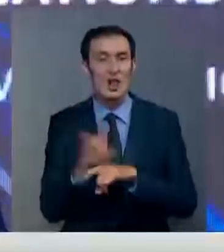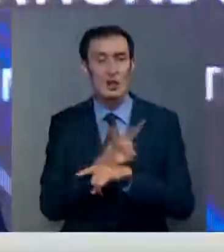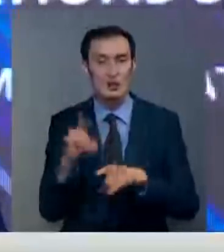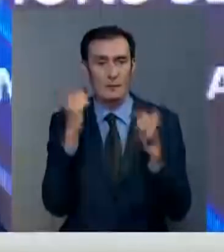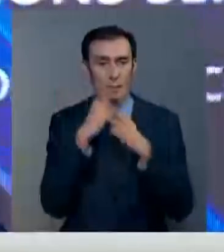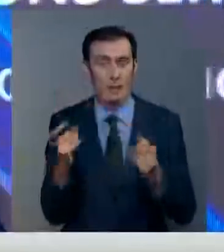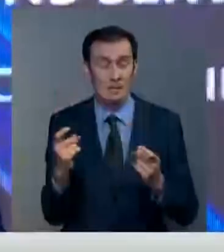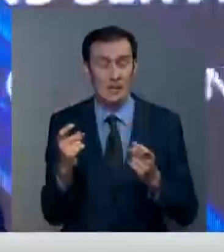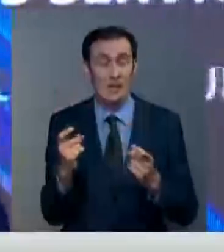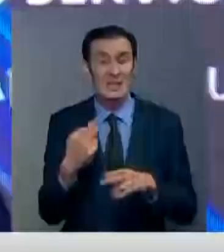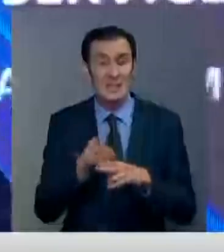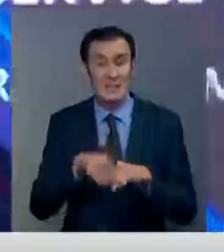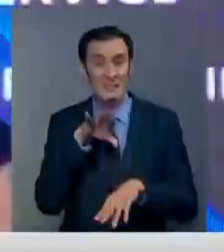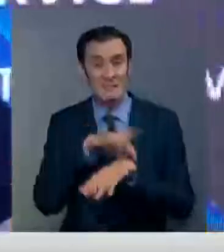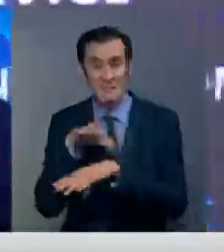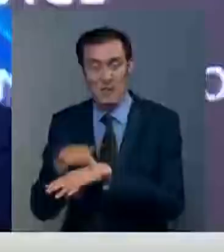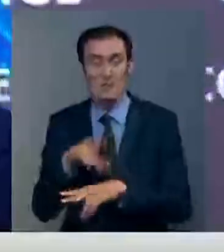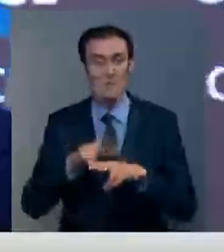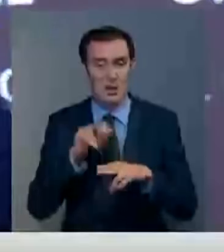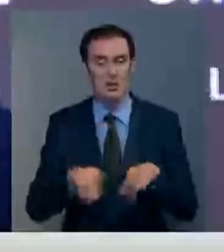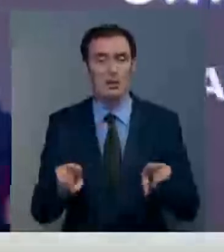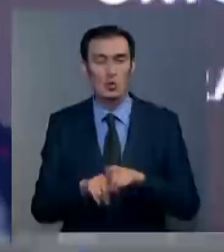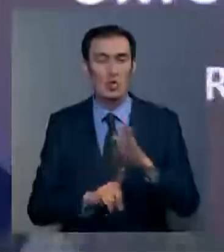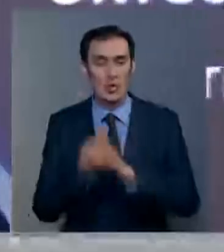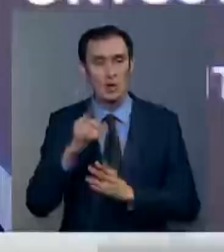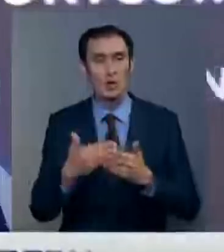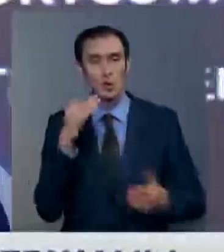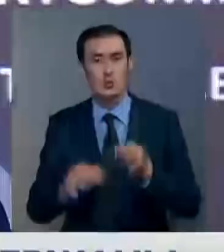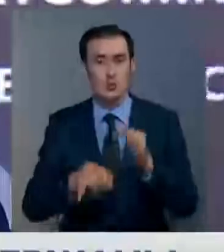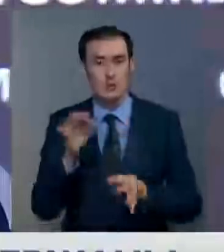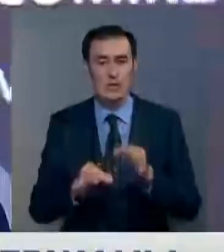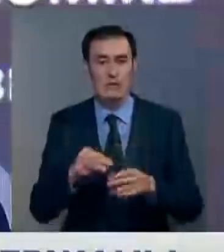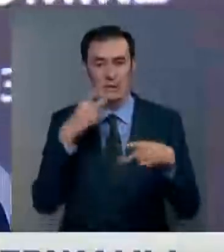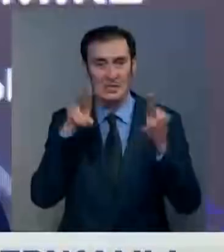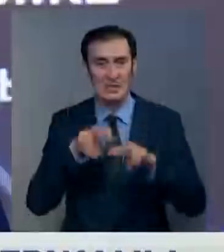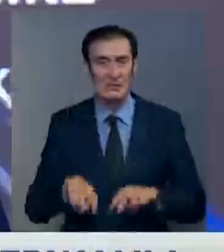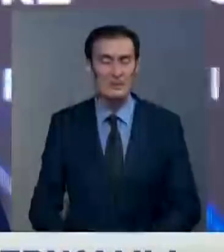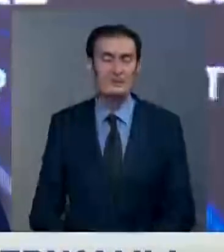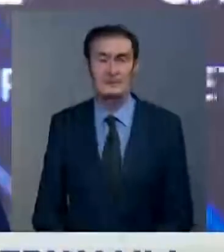информация. За всеми этими фактами полиции также начато досудебное расследование.